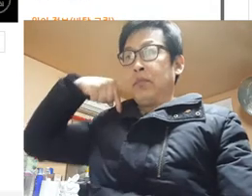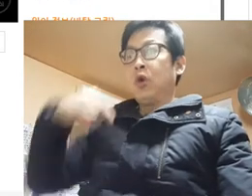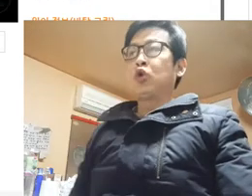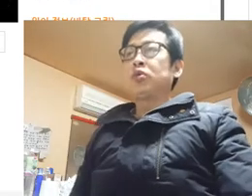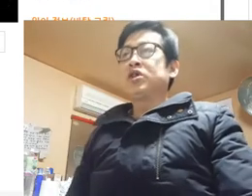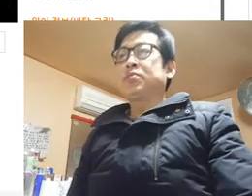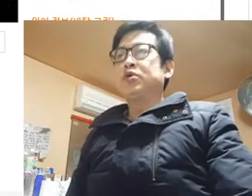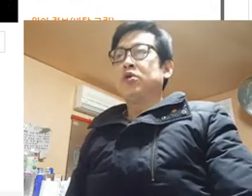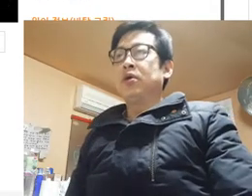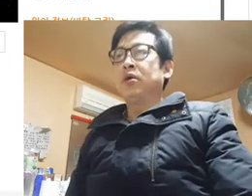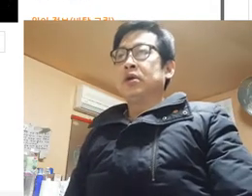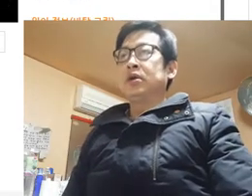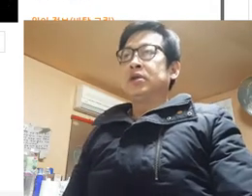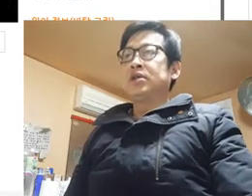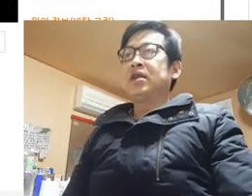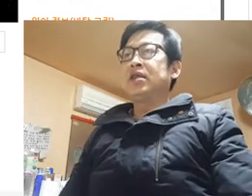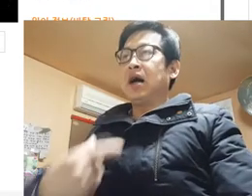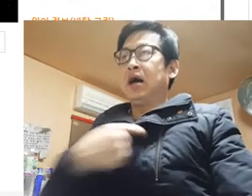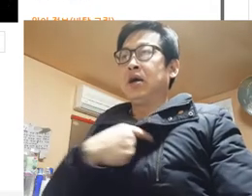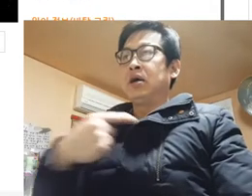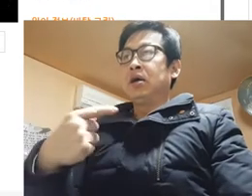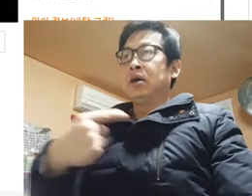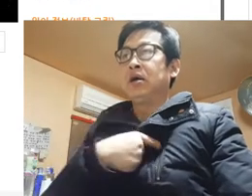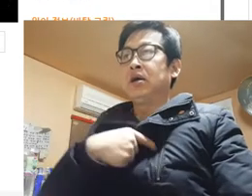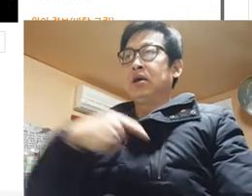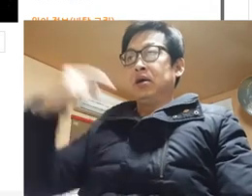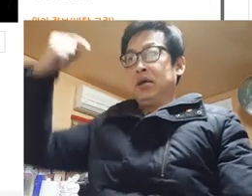요거 좀 쉽죠 싫다